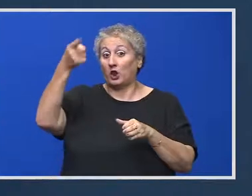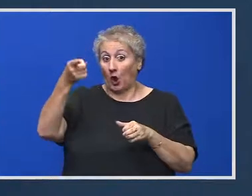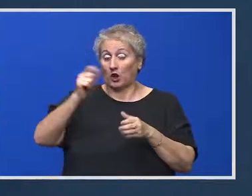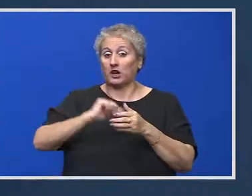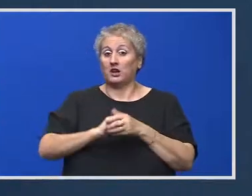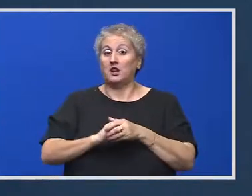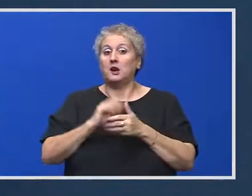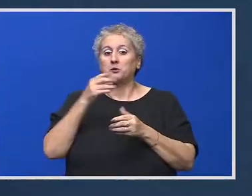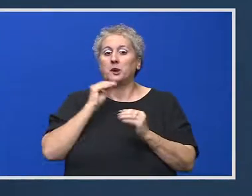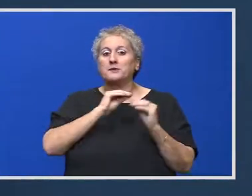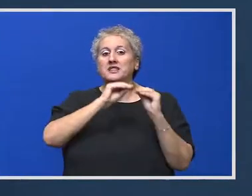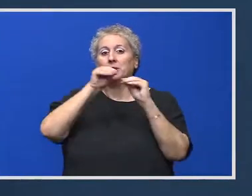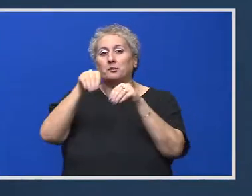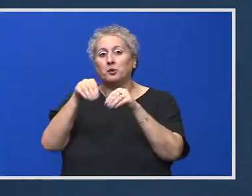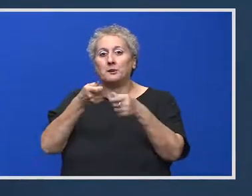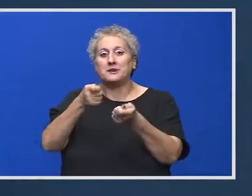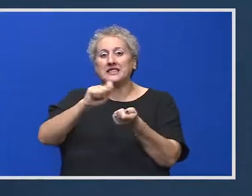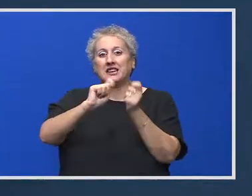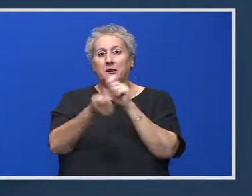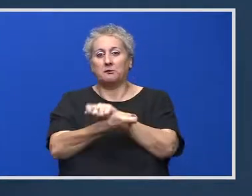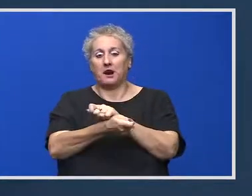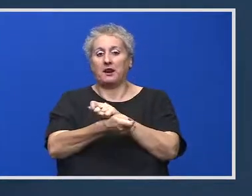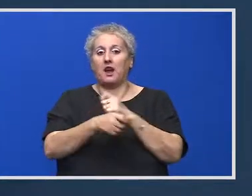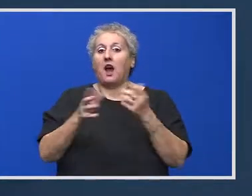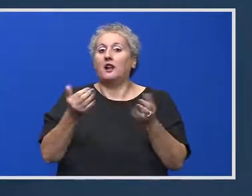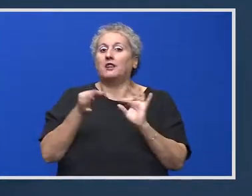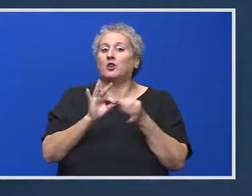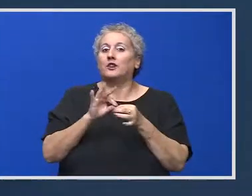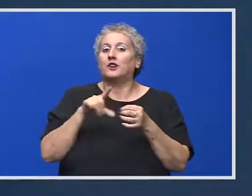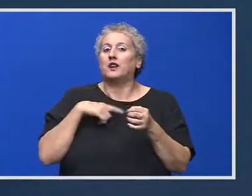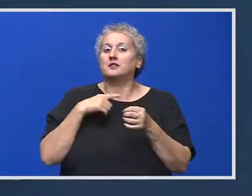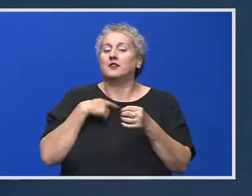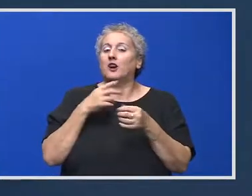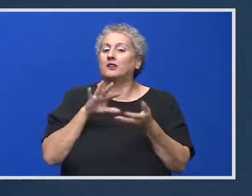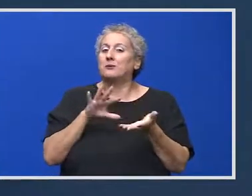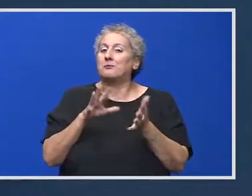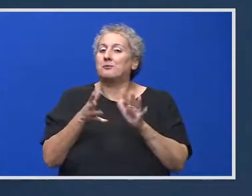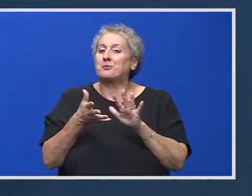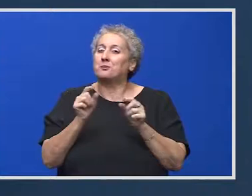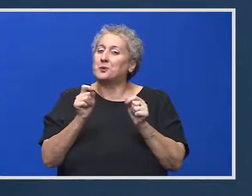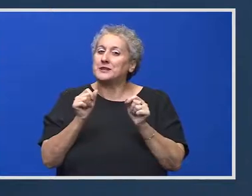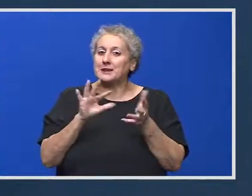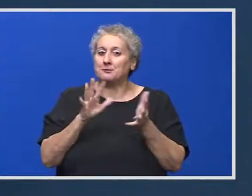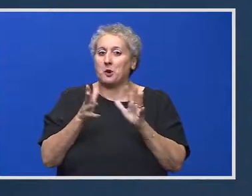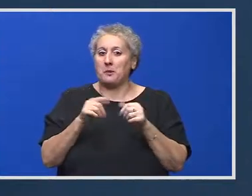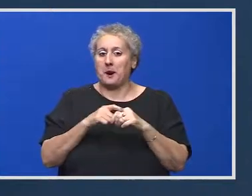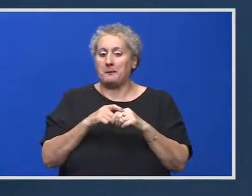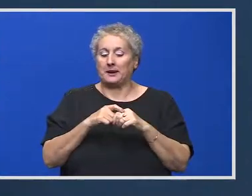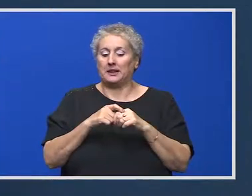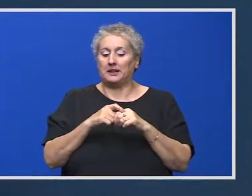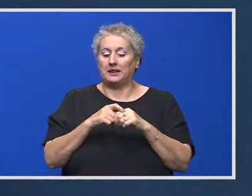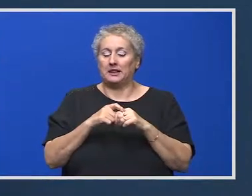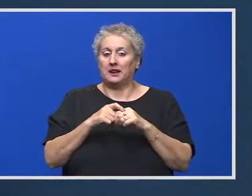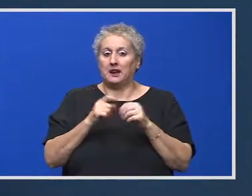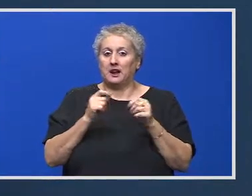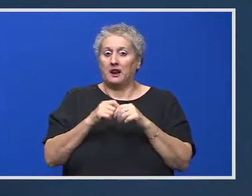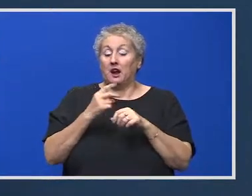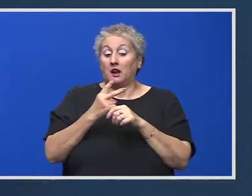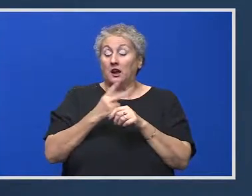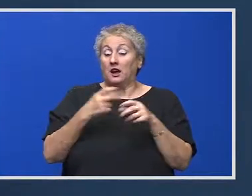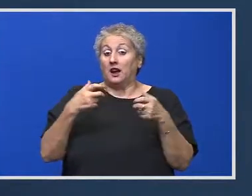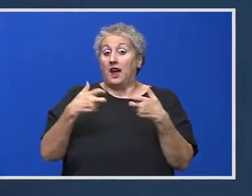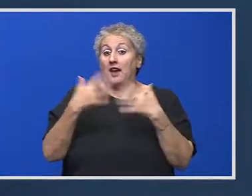să introducem acele schimbări. Cu alte cuvinte, este foarte puțin probabil ca examenul de evaluare